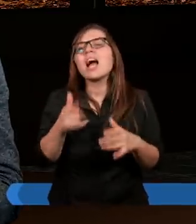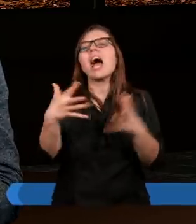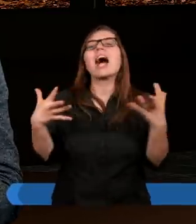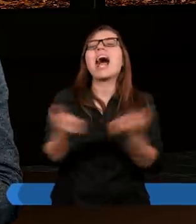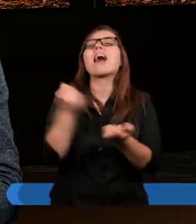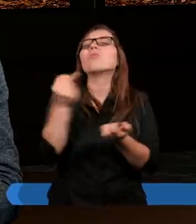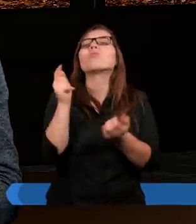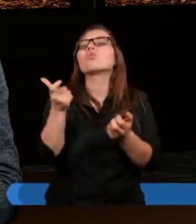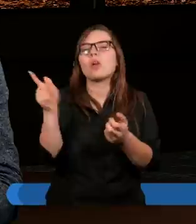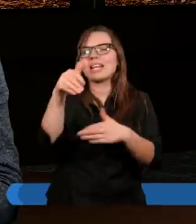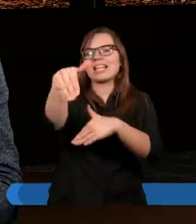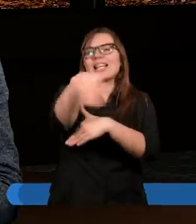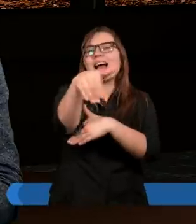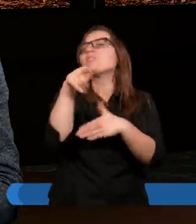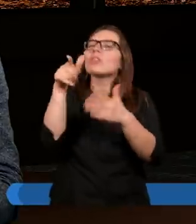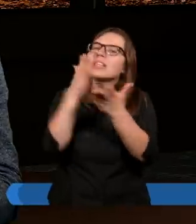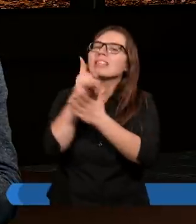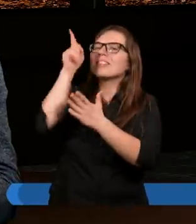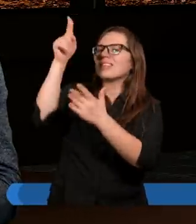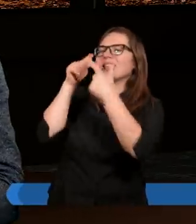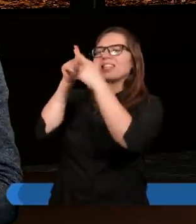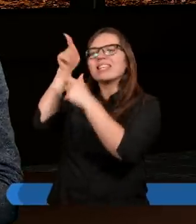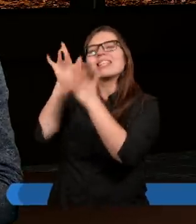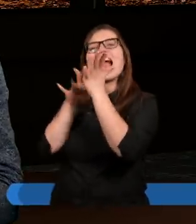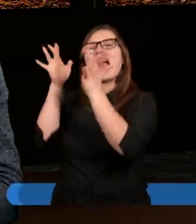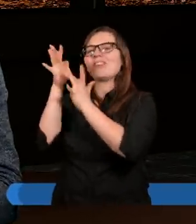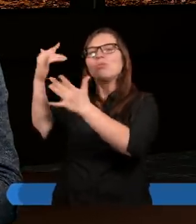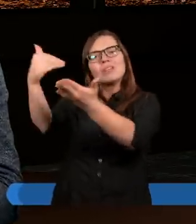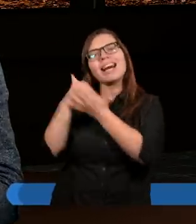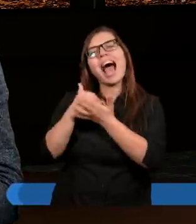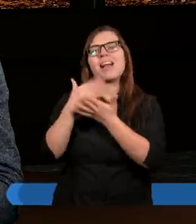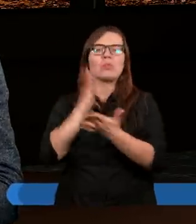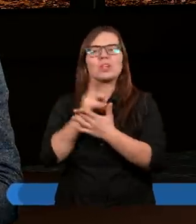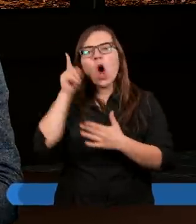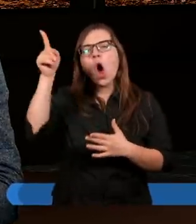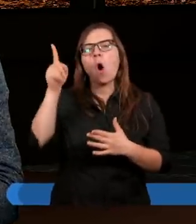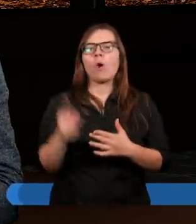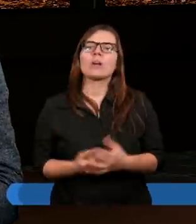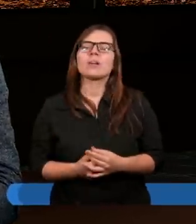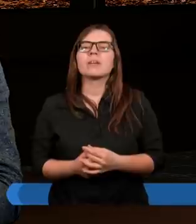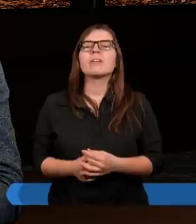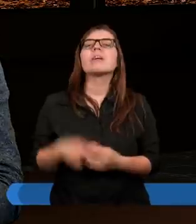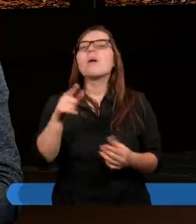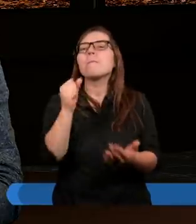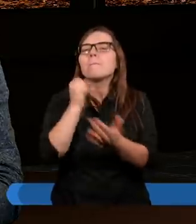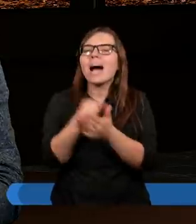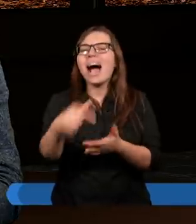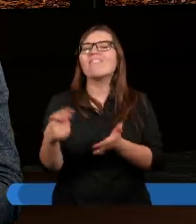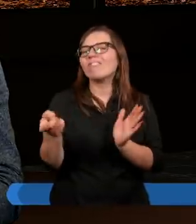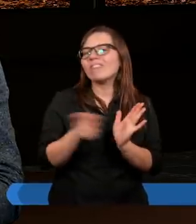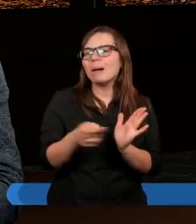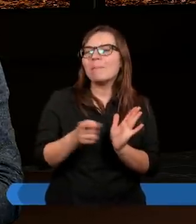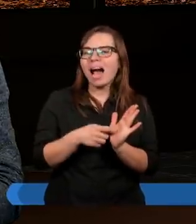przyjść z zewnątrz. On jest tym ratunkiem. Mówiliśmy o tej Bożej sprawiedliwości, że prawo tego wymagało.